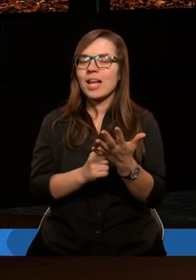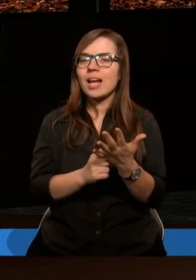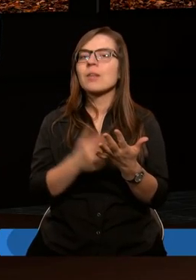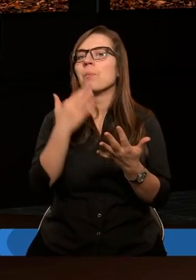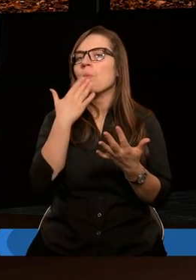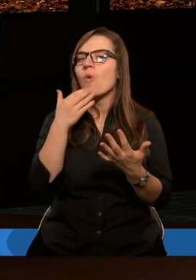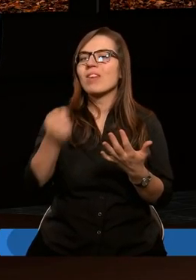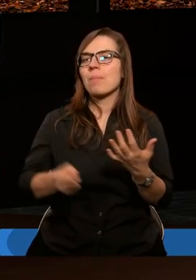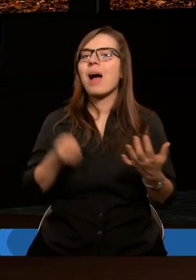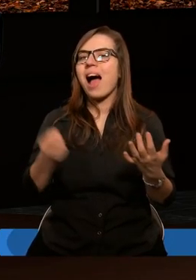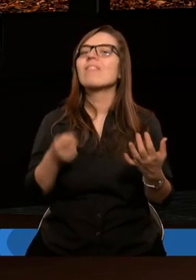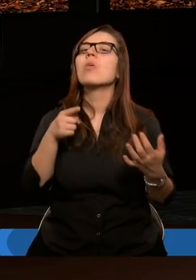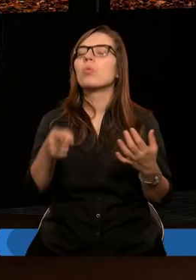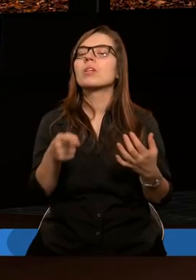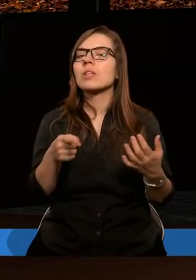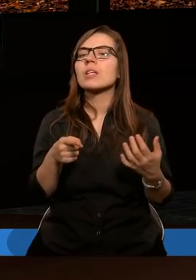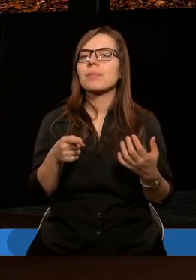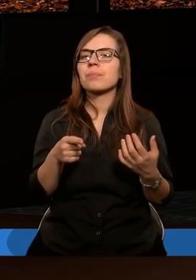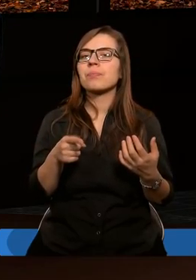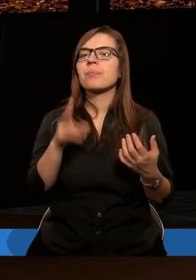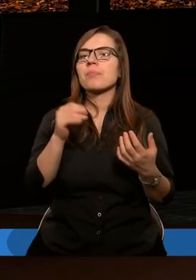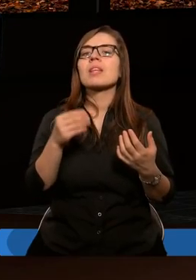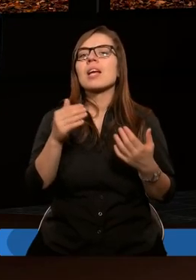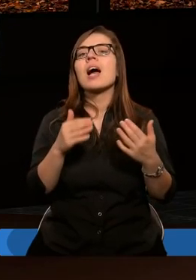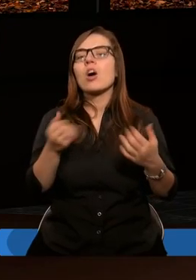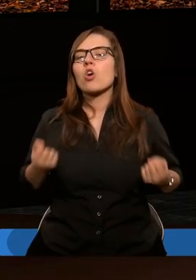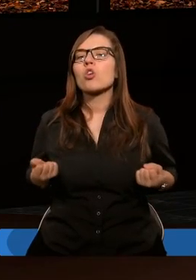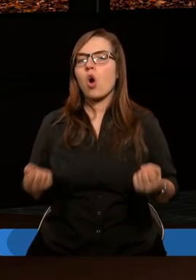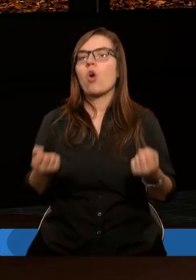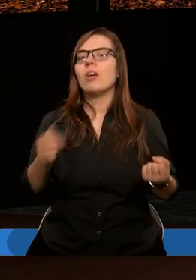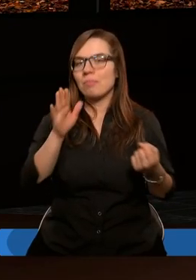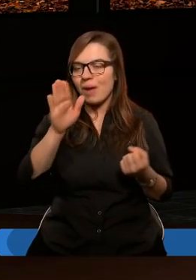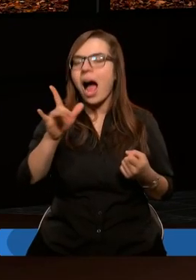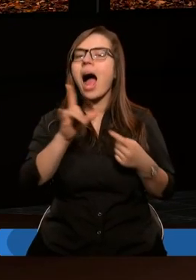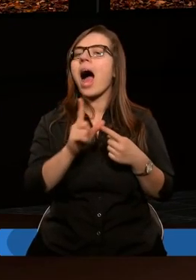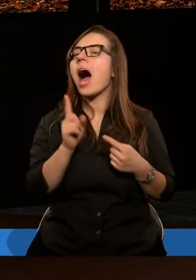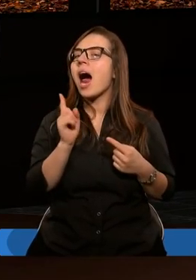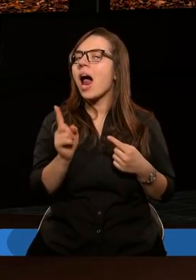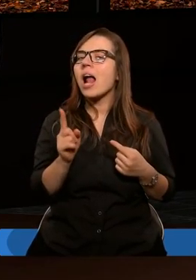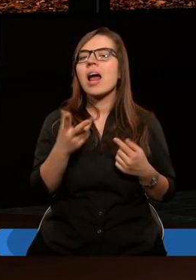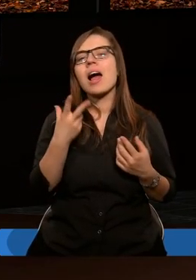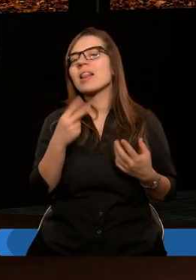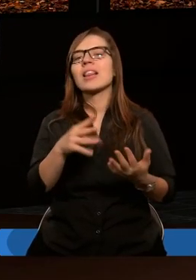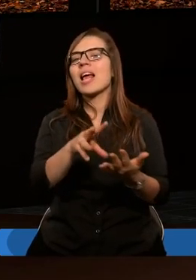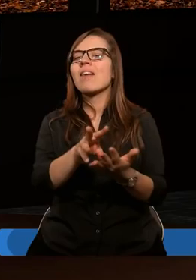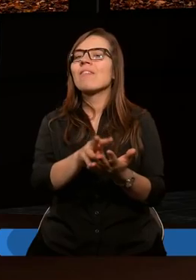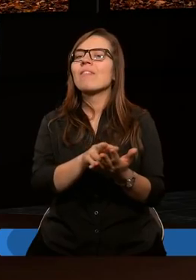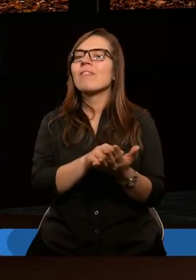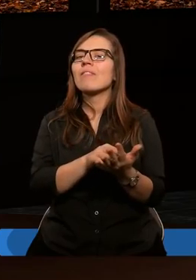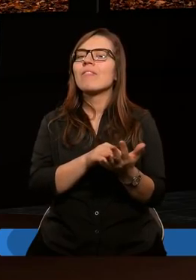Paweł mówi o tym, że mają gorliwość, ale nie według